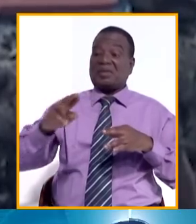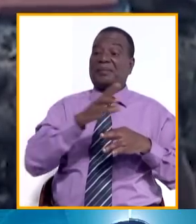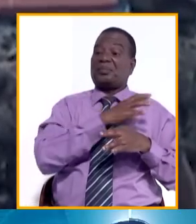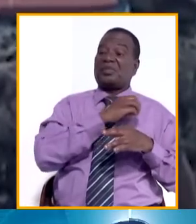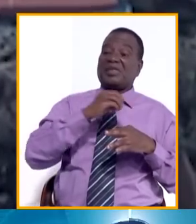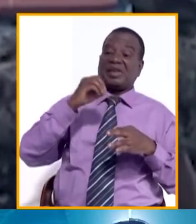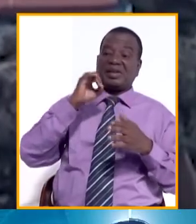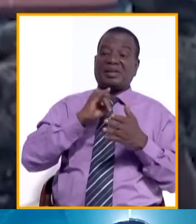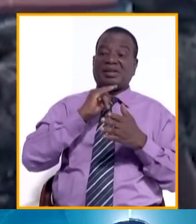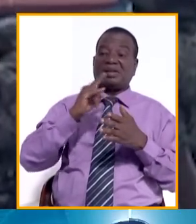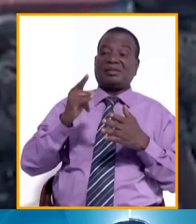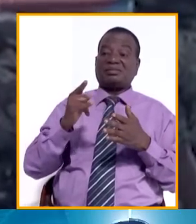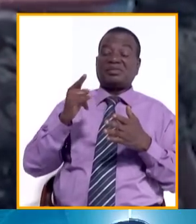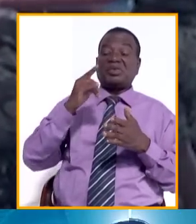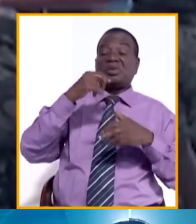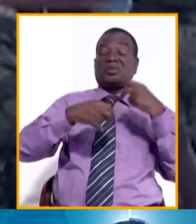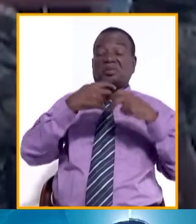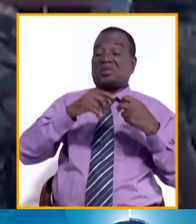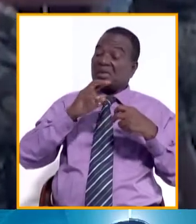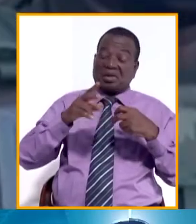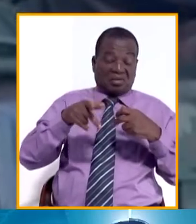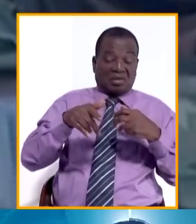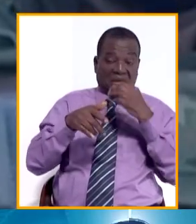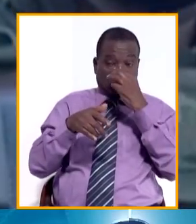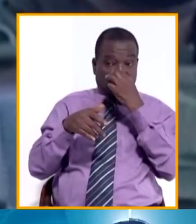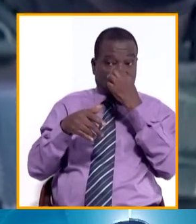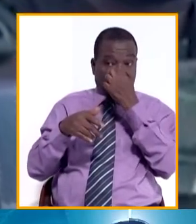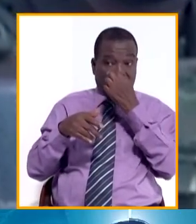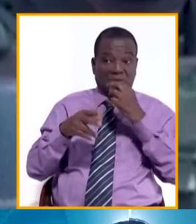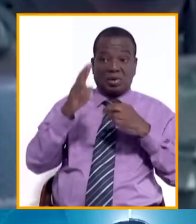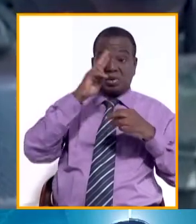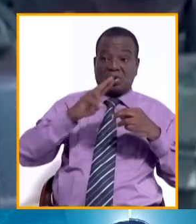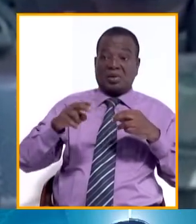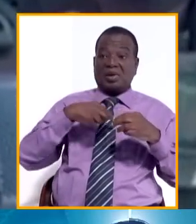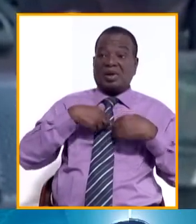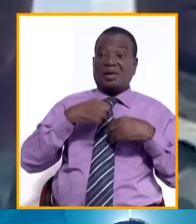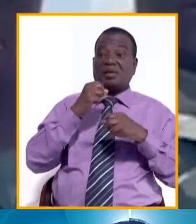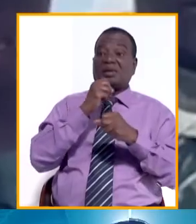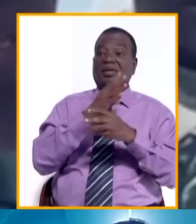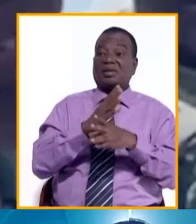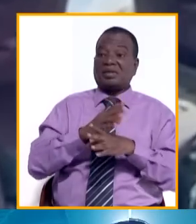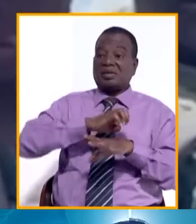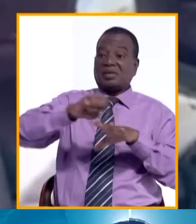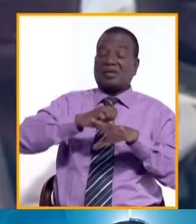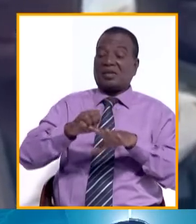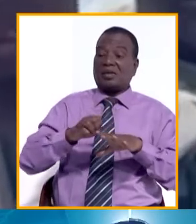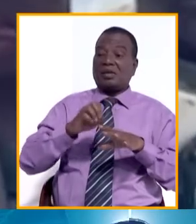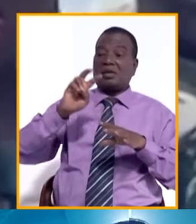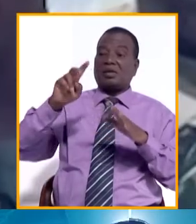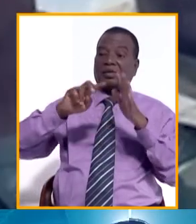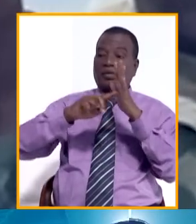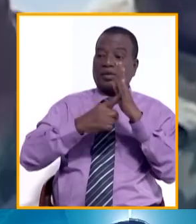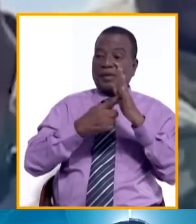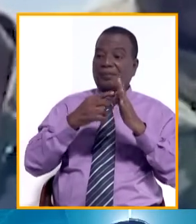du Rwandais, d'une action délibérée d'agression qui équivaut à un acte de guerre. Le Rwandais avait déjà en novembre et en décembre dernier accusé à deux reprises les